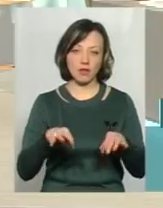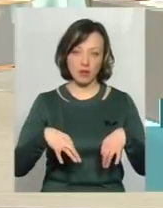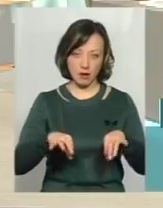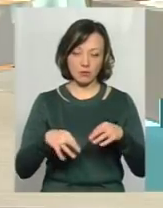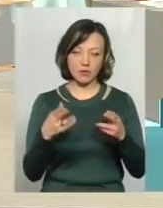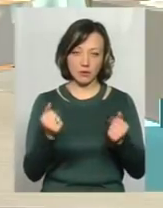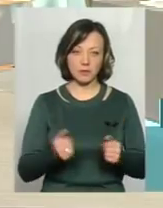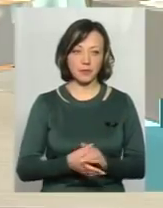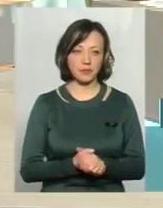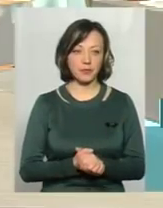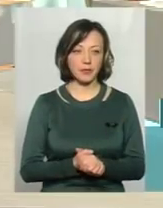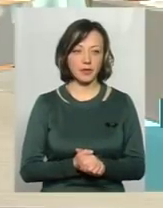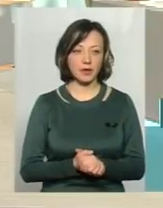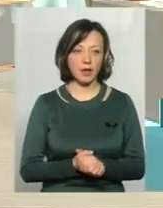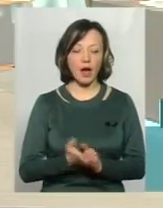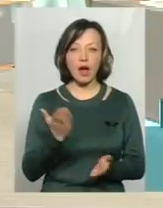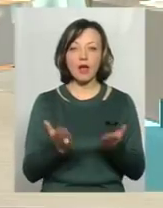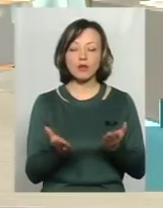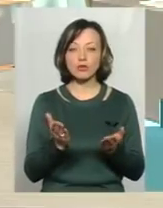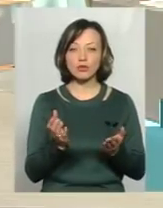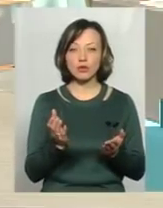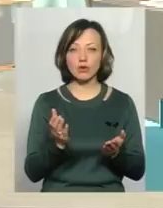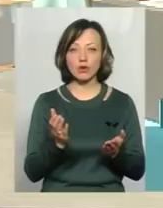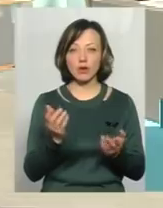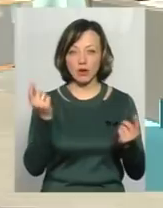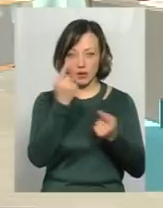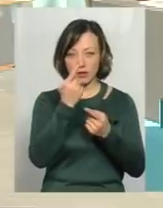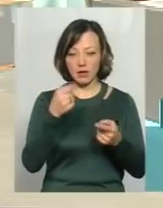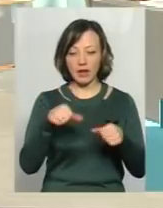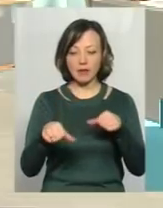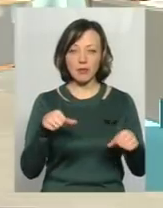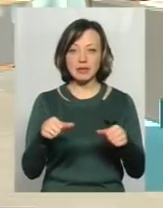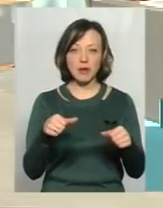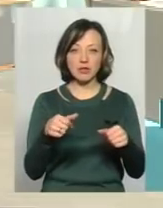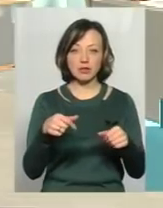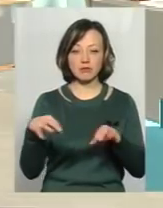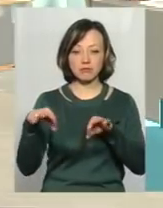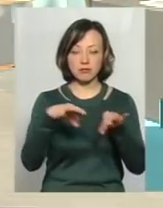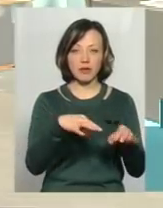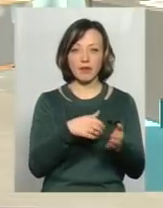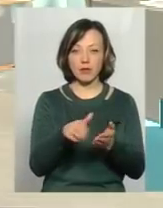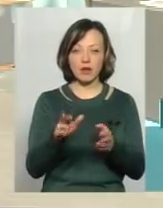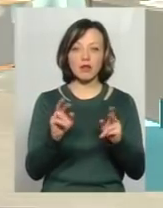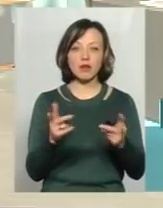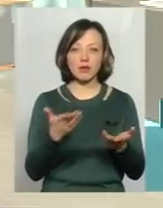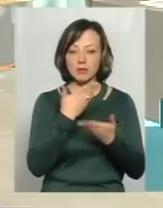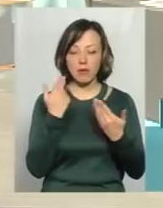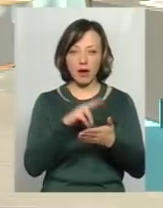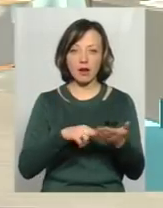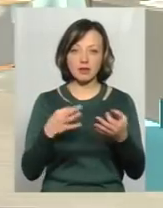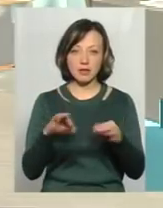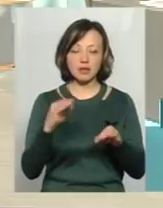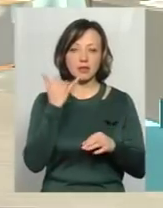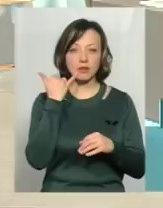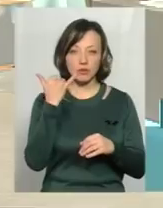Навіть так можна. Так. А якщо людина відмовляється, ну якщо не ліцензований транспортний засіб, тобто в нього немає ліцензії...